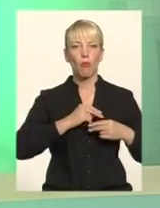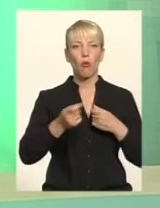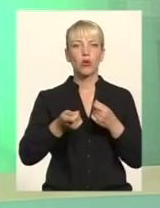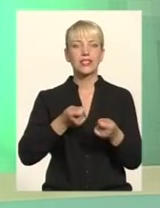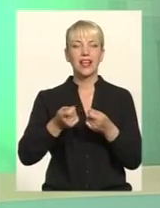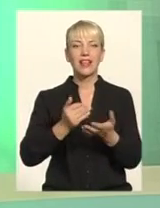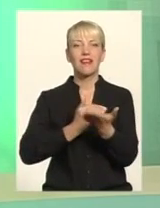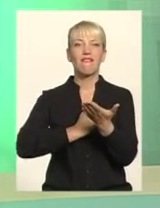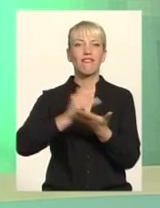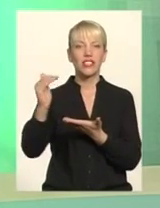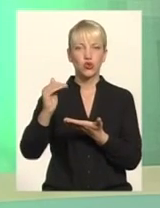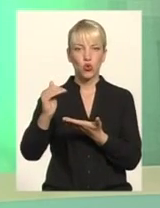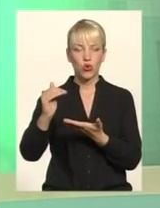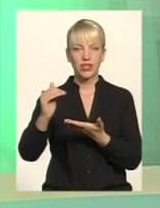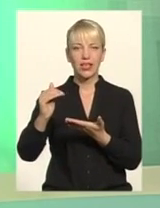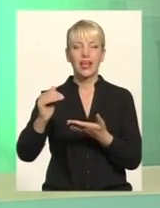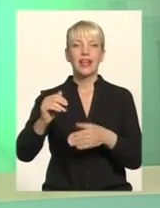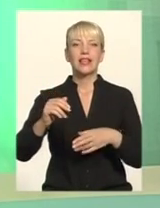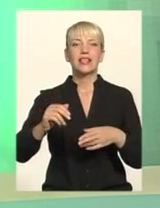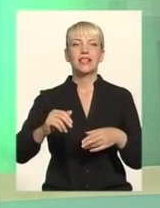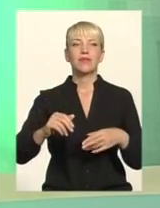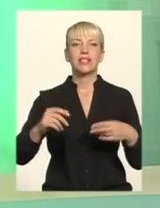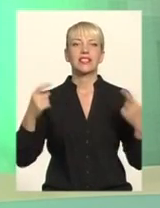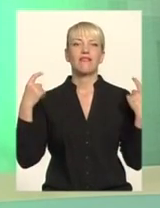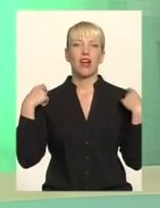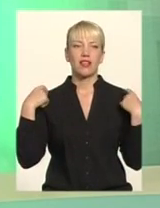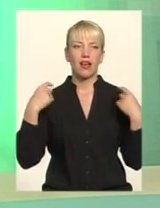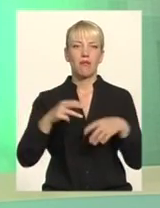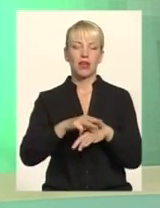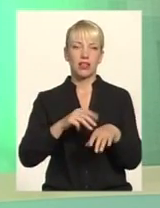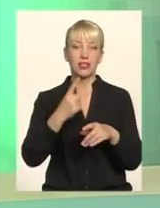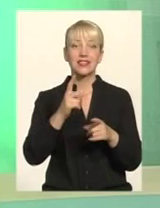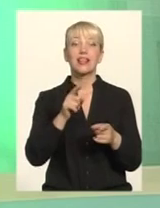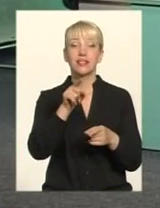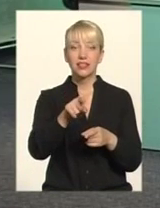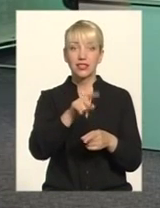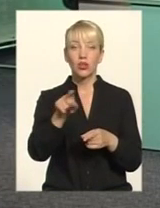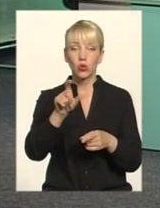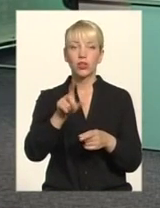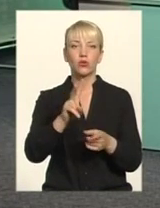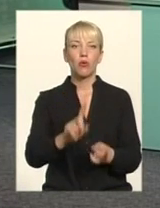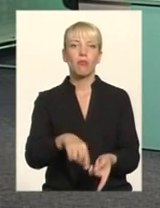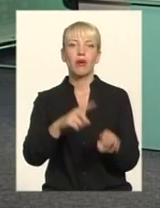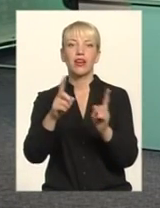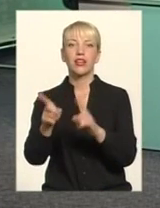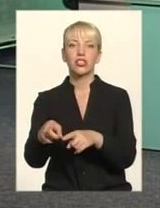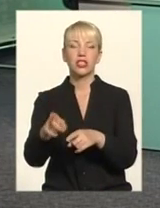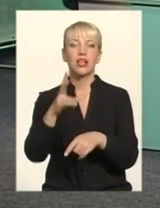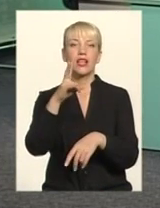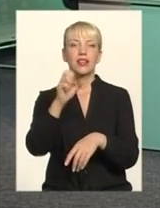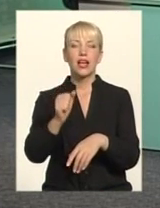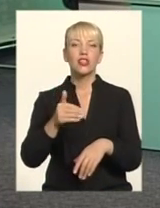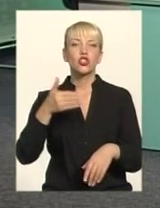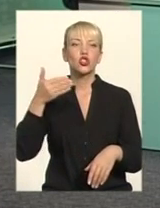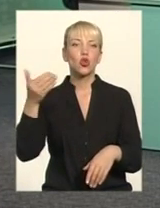такі високі звання в міліції Вони перші перейшли на сторону сепаратистів Вони сказали, що це причина того, що вони не пройшли